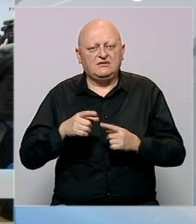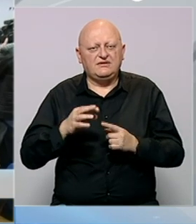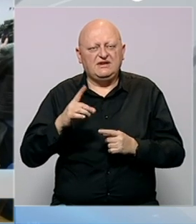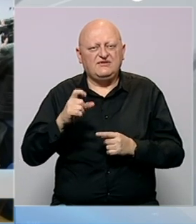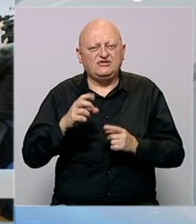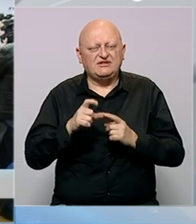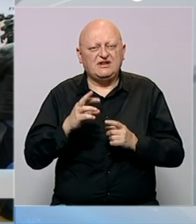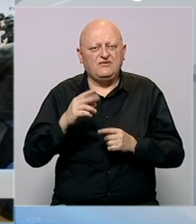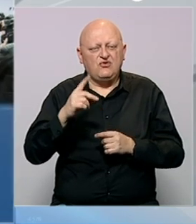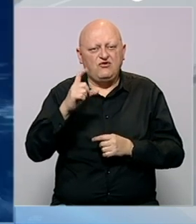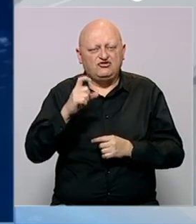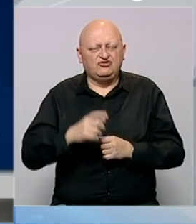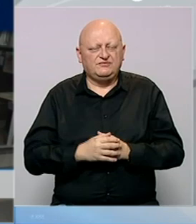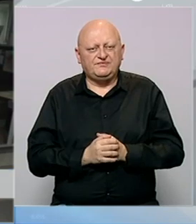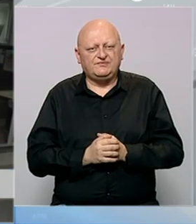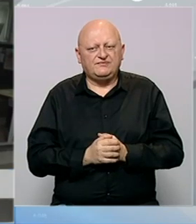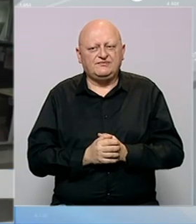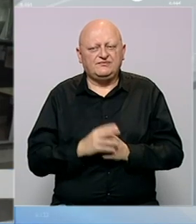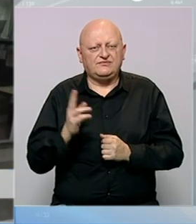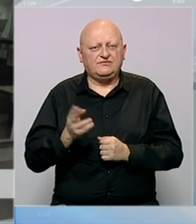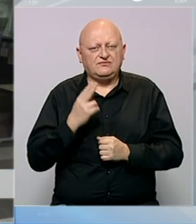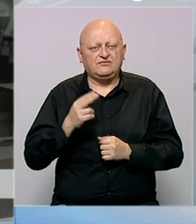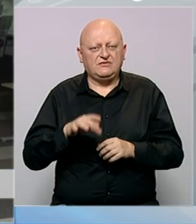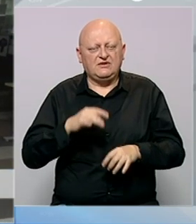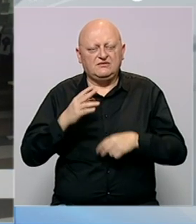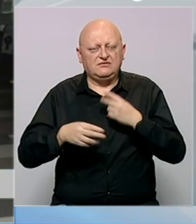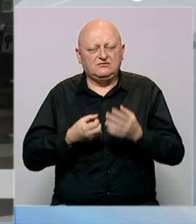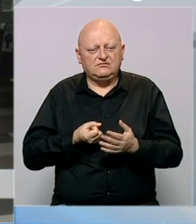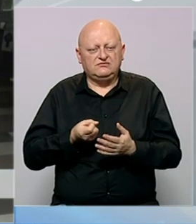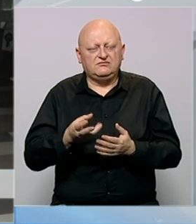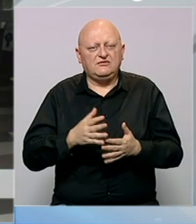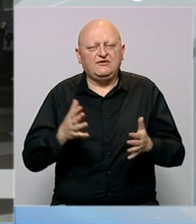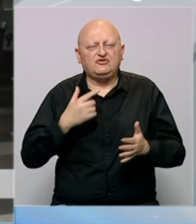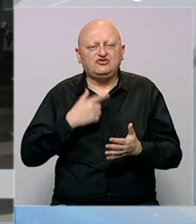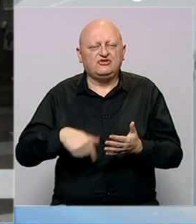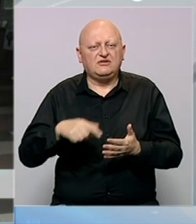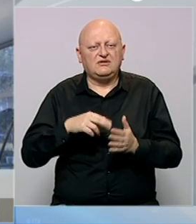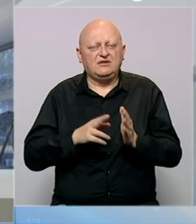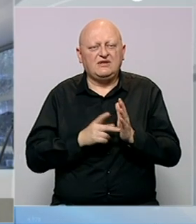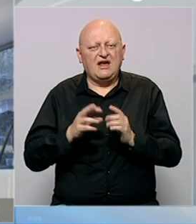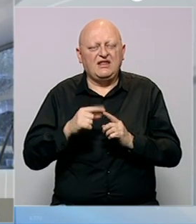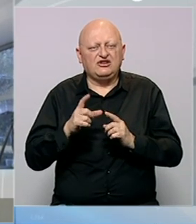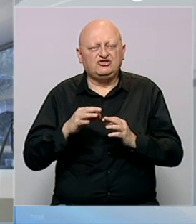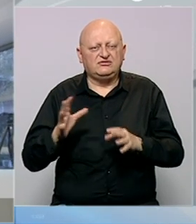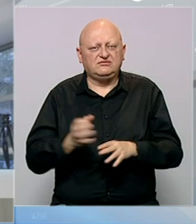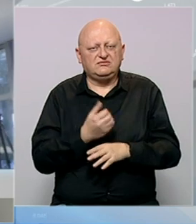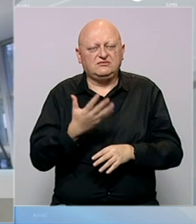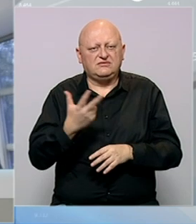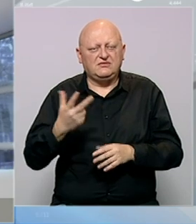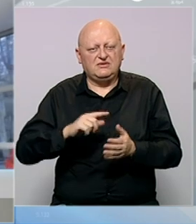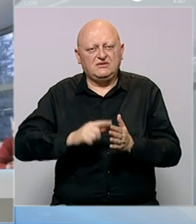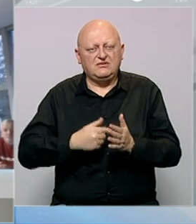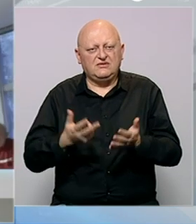-Stanivuković. U Sloveniji izborna komisija prebrojala većinu glasova Nataša Pirc-Musar osvojila 53